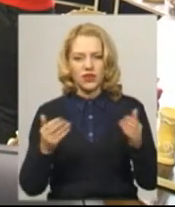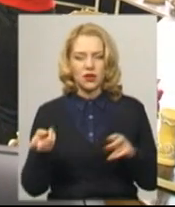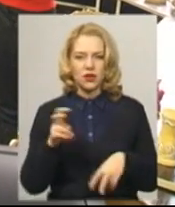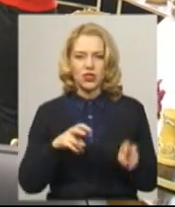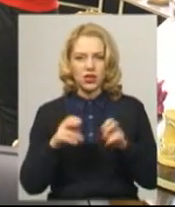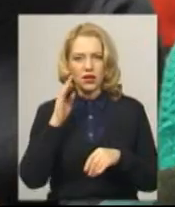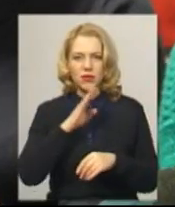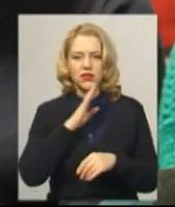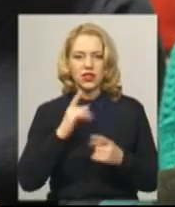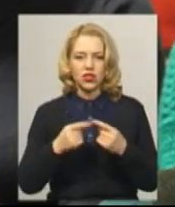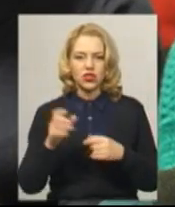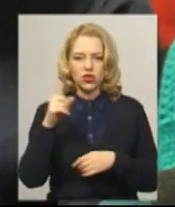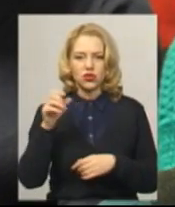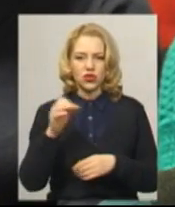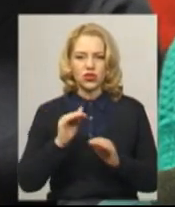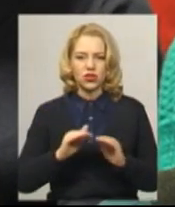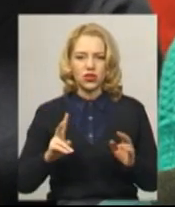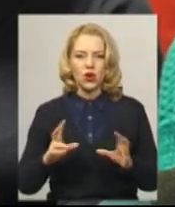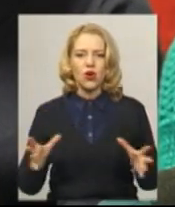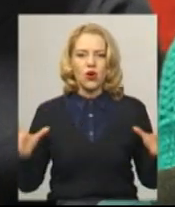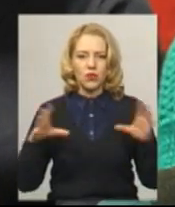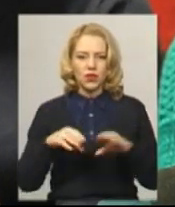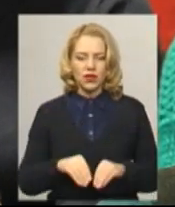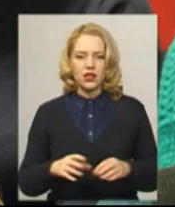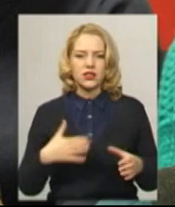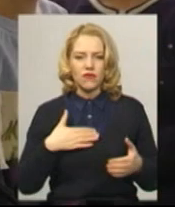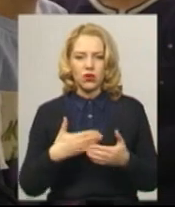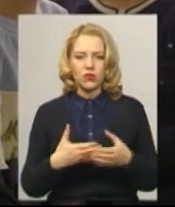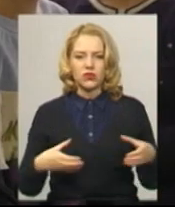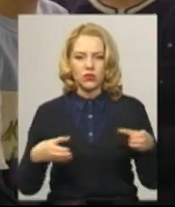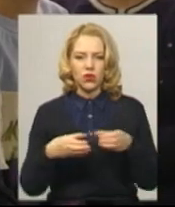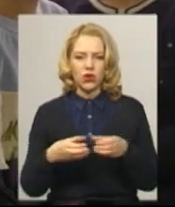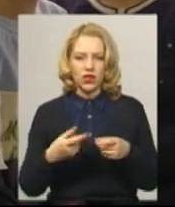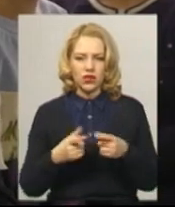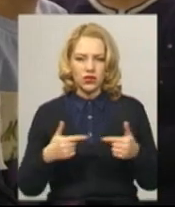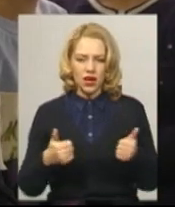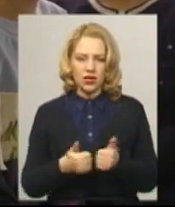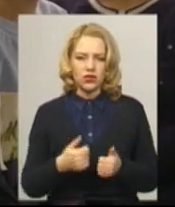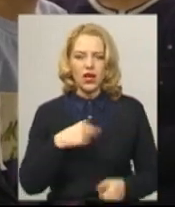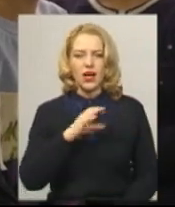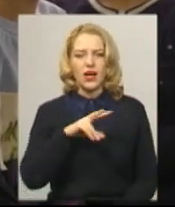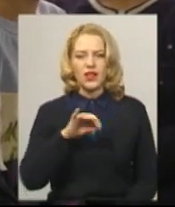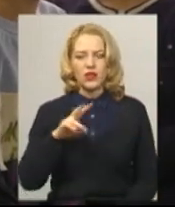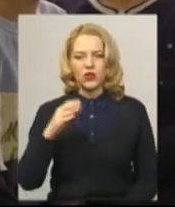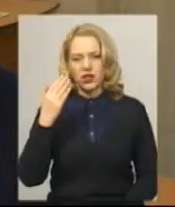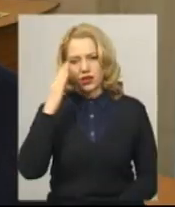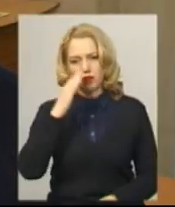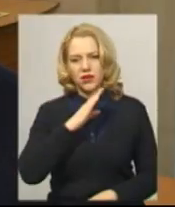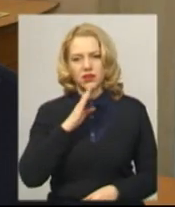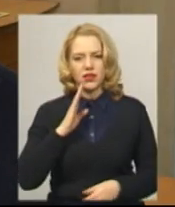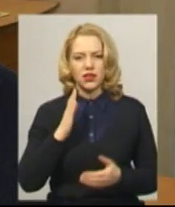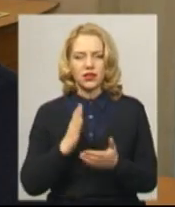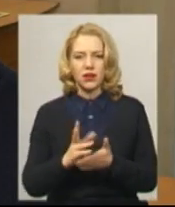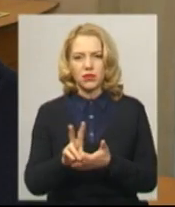інших сонячних дітей, які об'єдналися в громадську організацію. Олена Приходько, мама дівчинки Каті, каже, Елеонора і її батьки – приклад для інших.